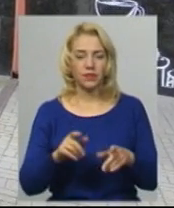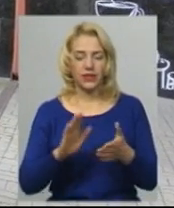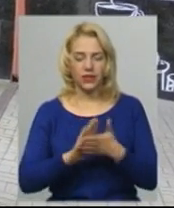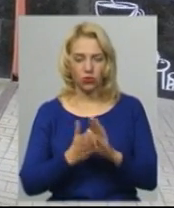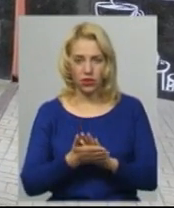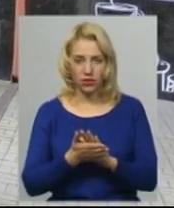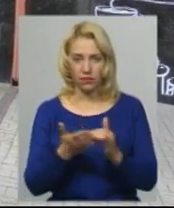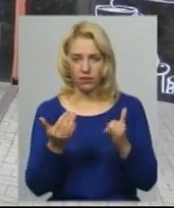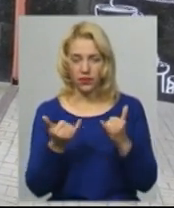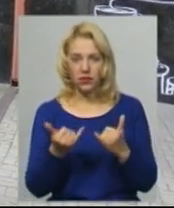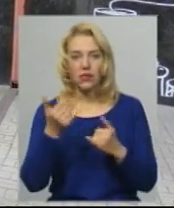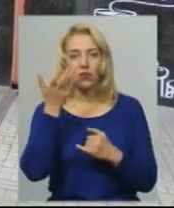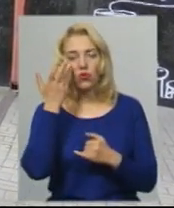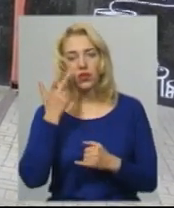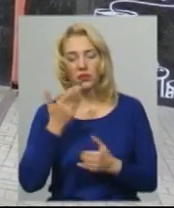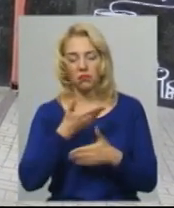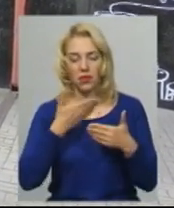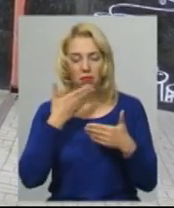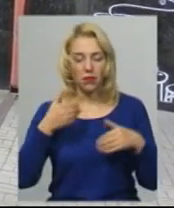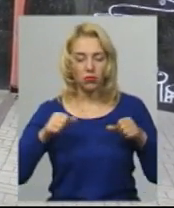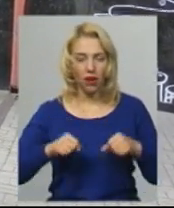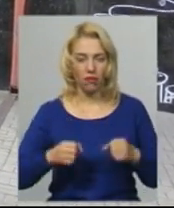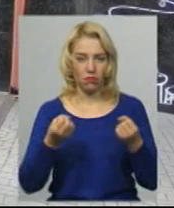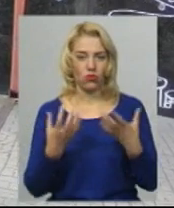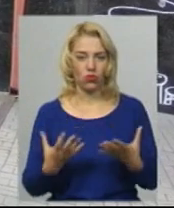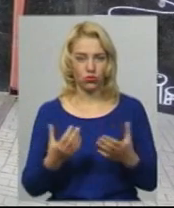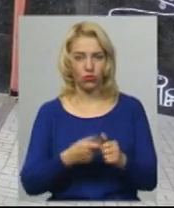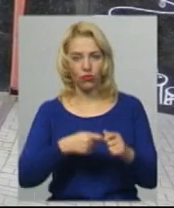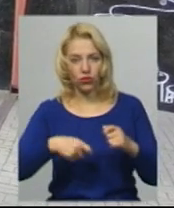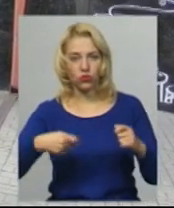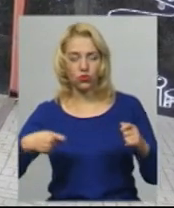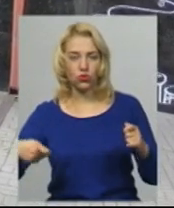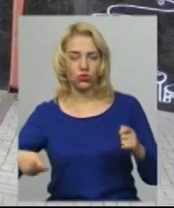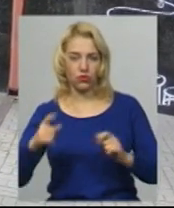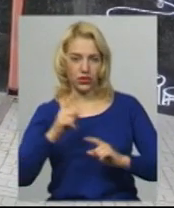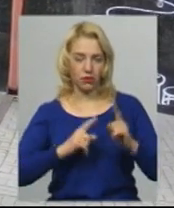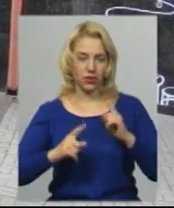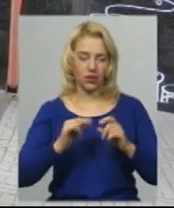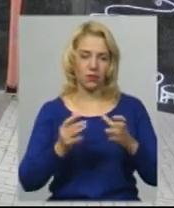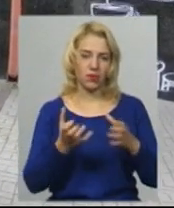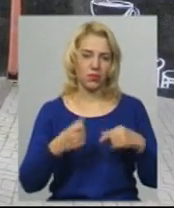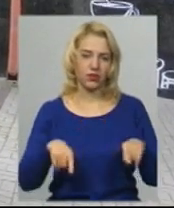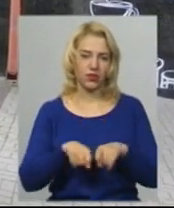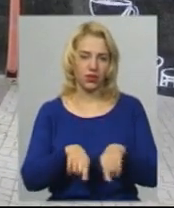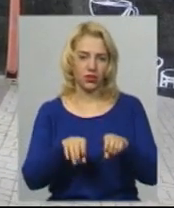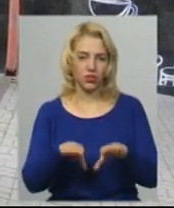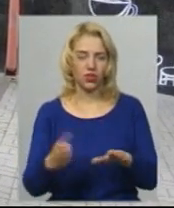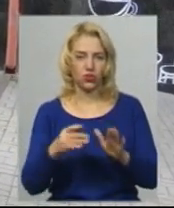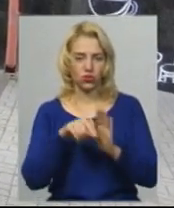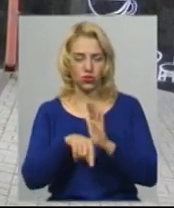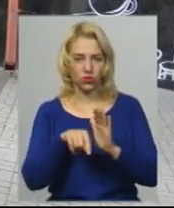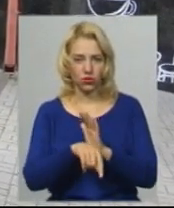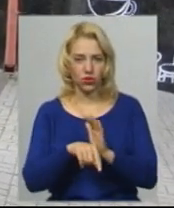маємо права просто відстрочувати зібрання і приймати такі рішення, які стосуються